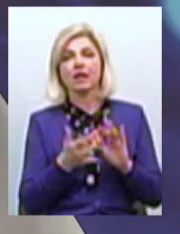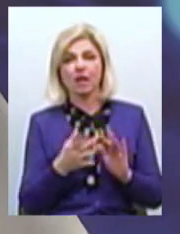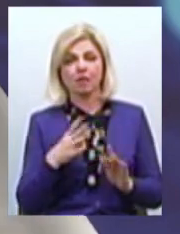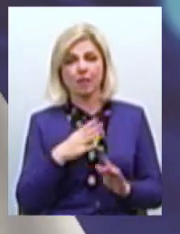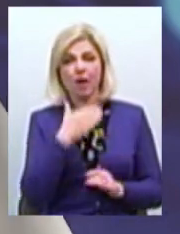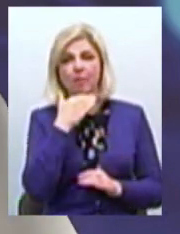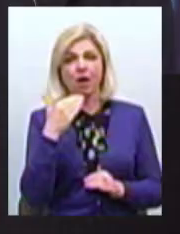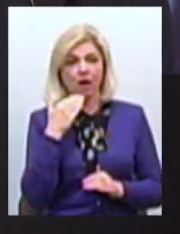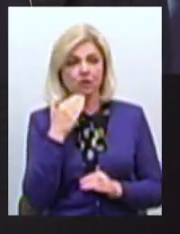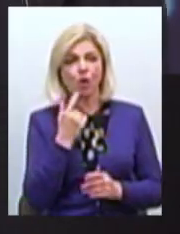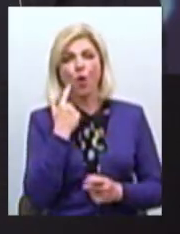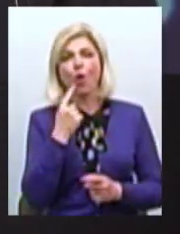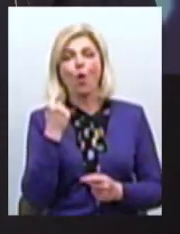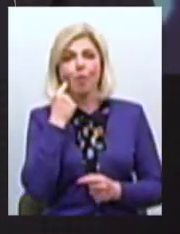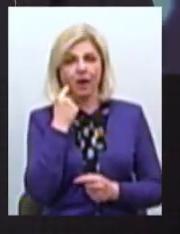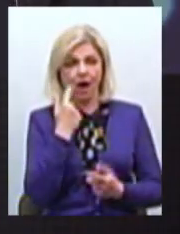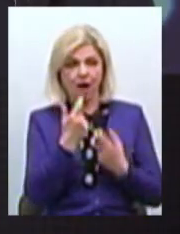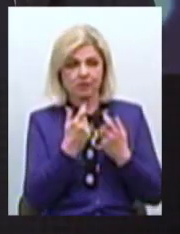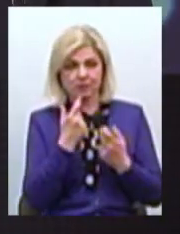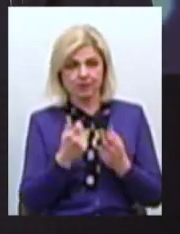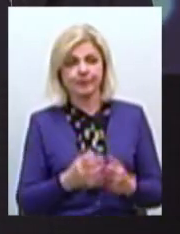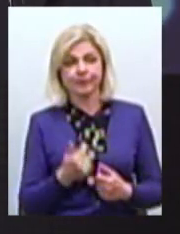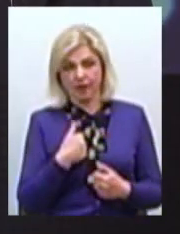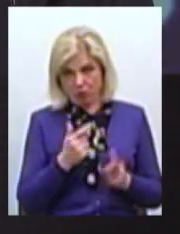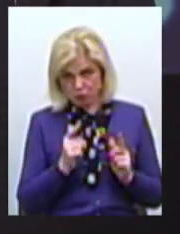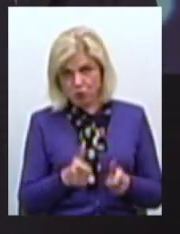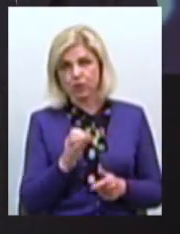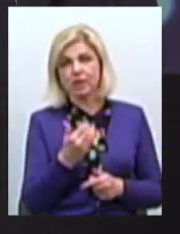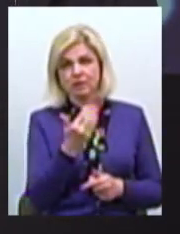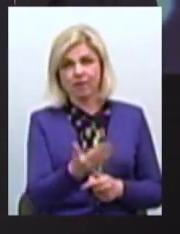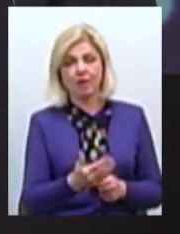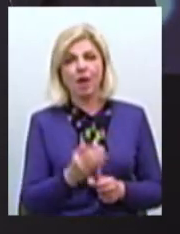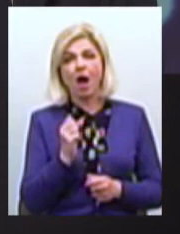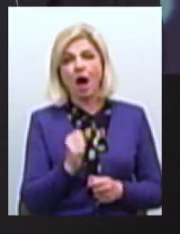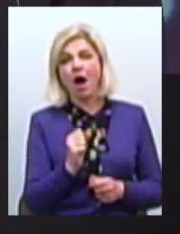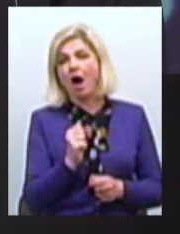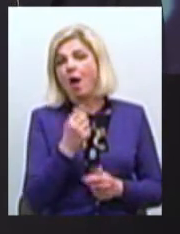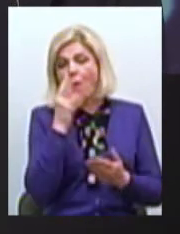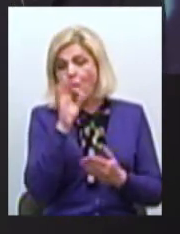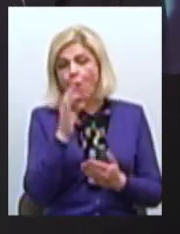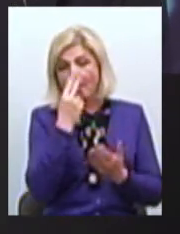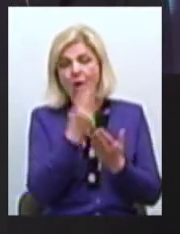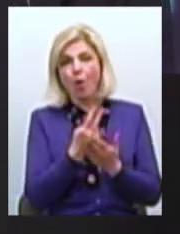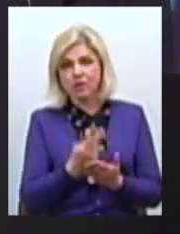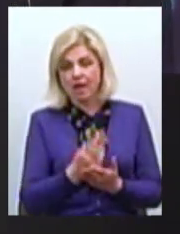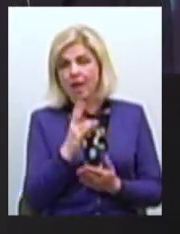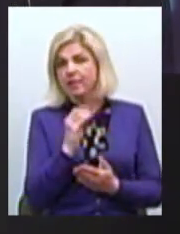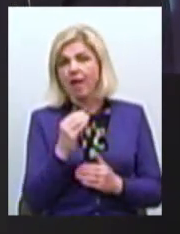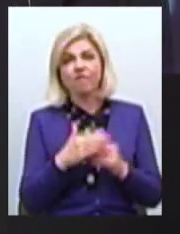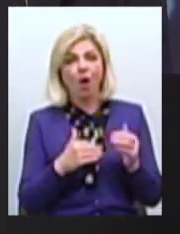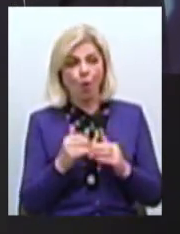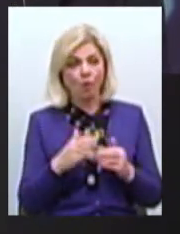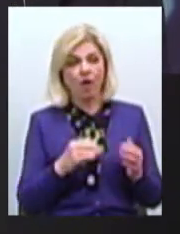багато образ І дискусія була не о показниках економічних Оце